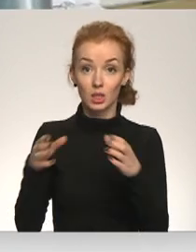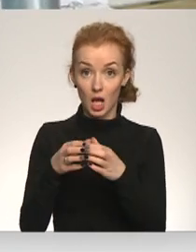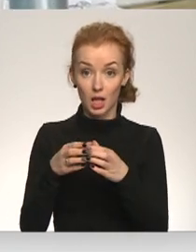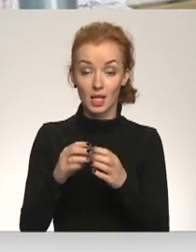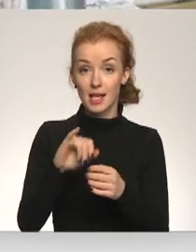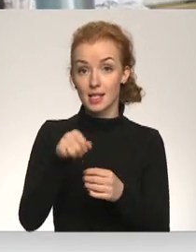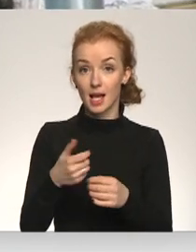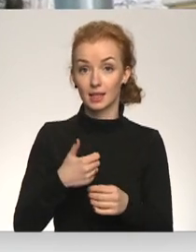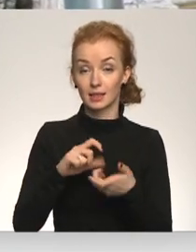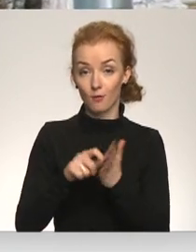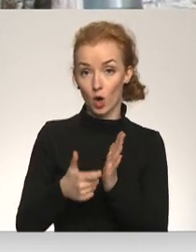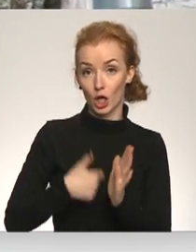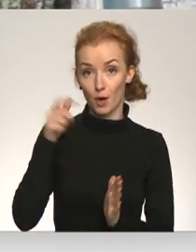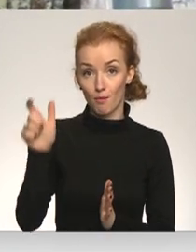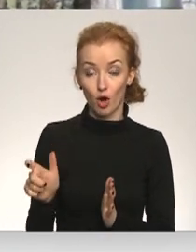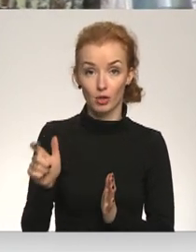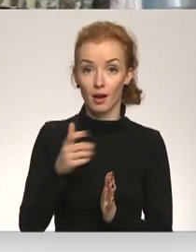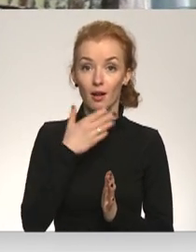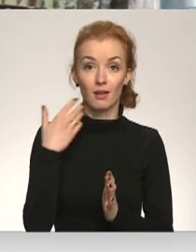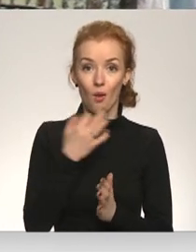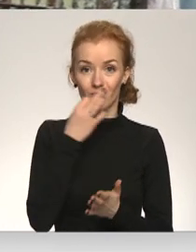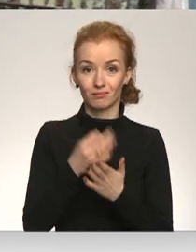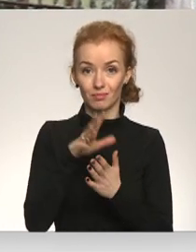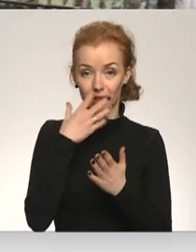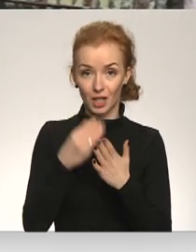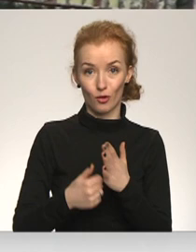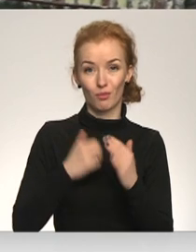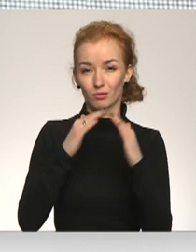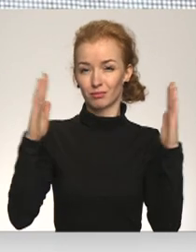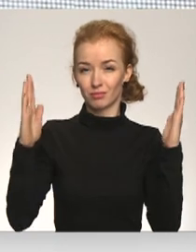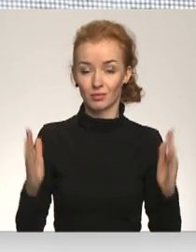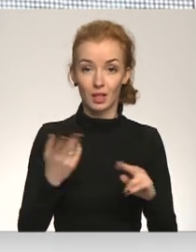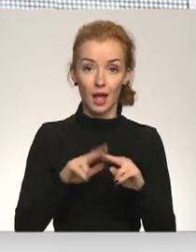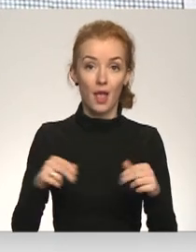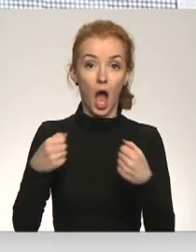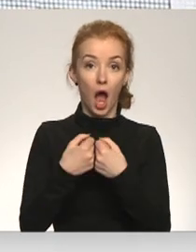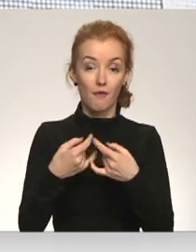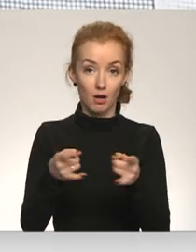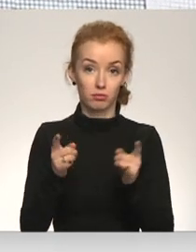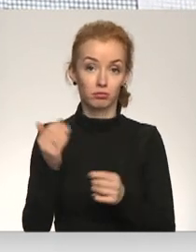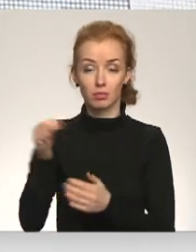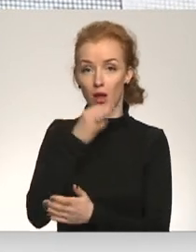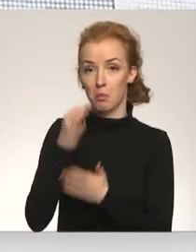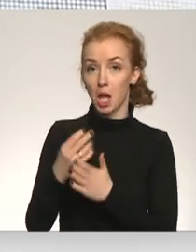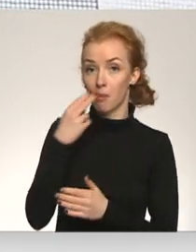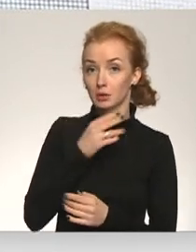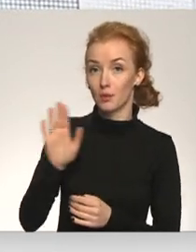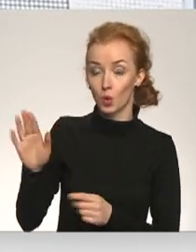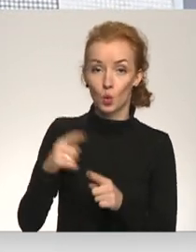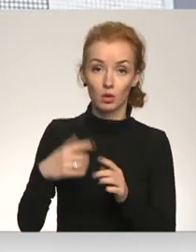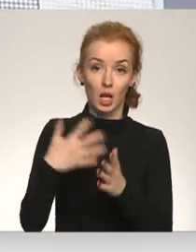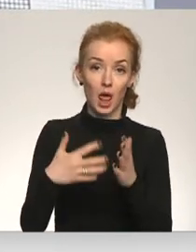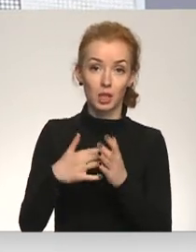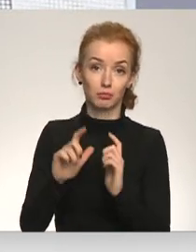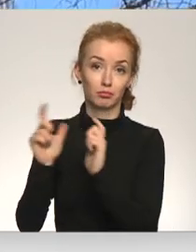gadījumos, ka dzīvokļībašnieki nav īpašumu pārņēmuši pārvaldīšanā, avārīs stāvoklē esošos balkons demontē apsaimniekotājs un piestāda rēķina